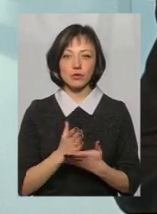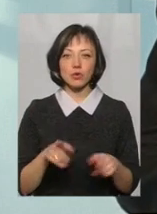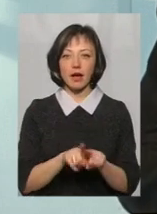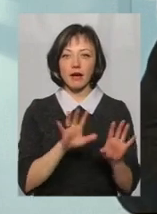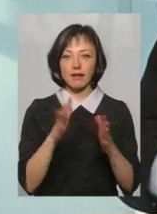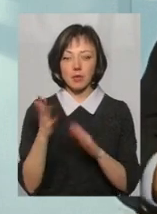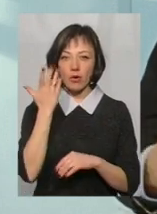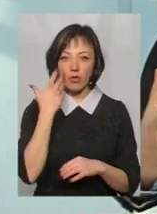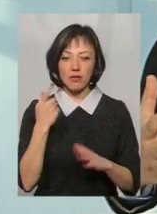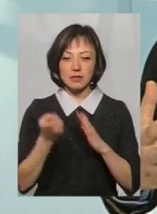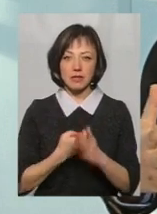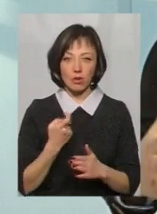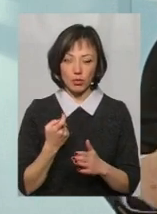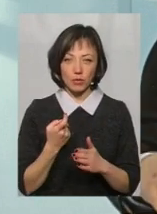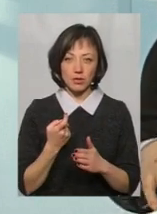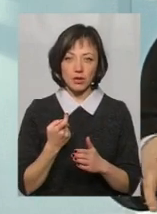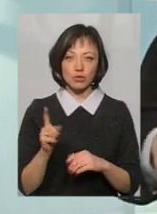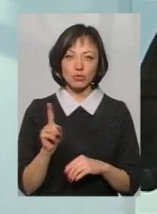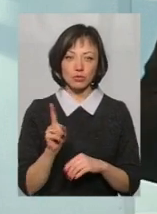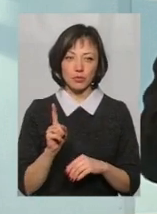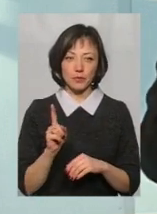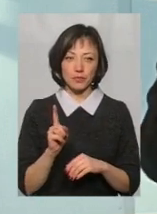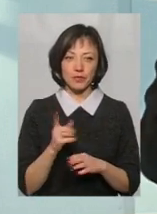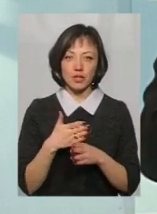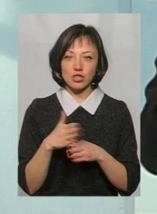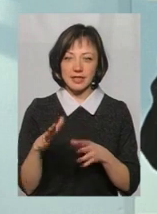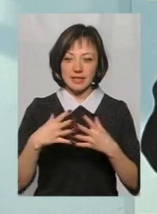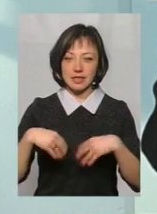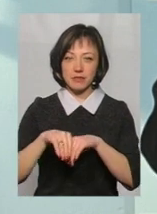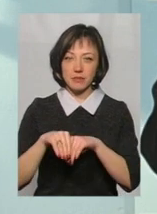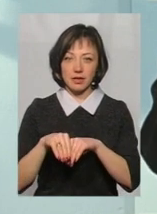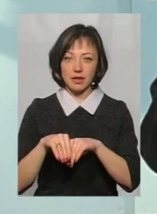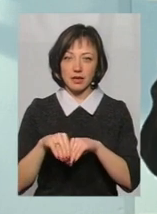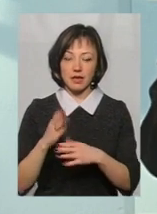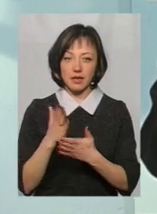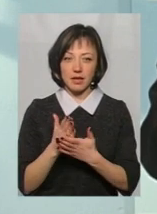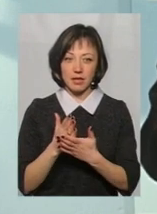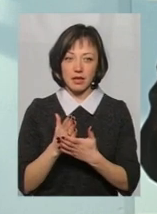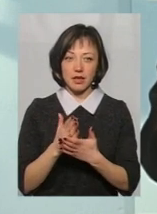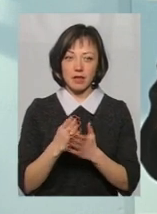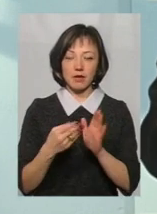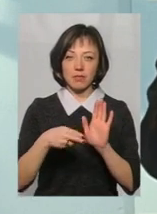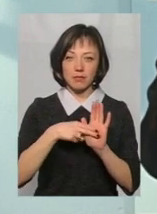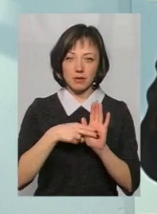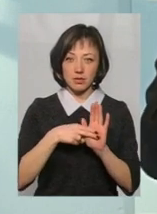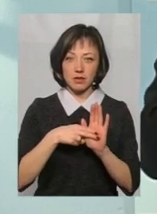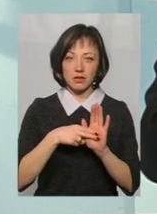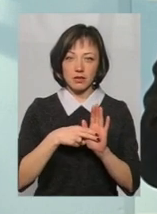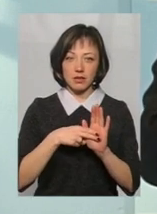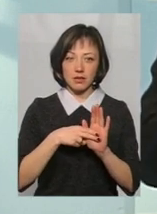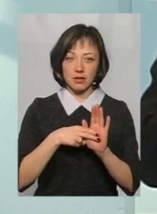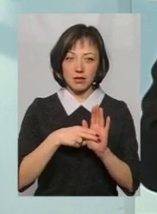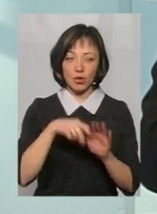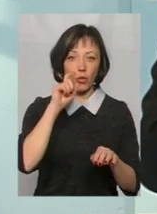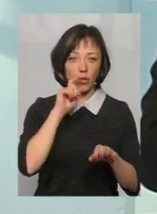такі випадки, Тобто, коли взнають, що там частина сім'ї є внутрішньопереміщеними особами, зареєстрованими в